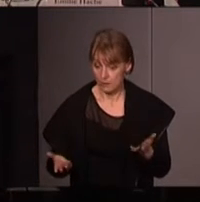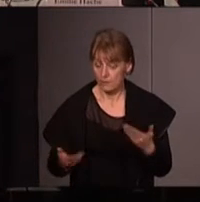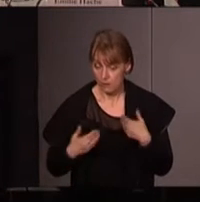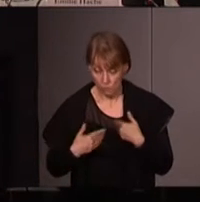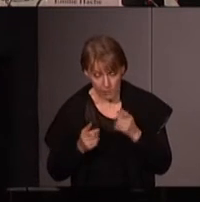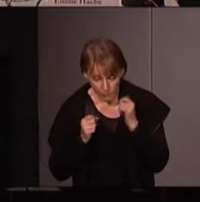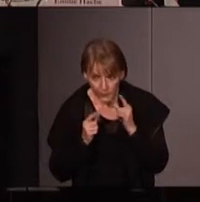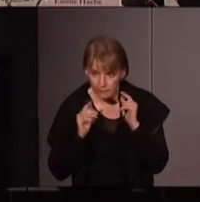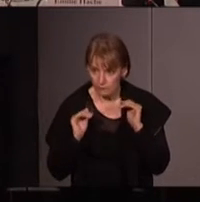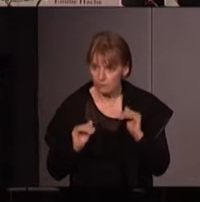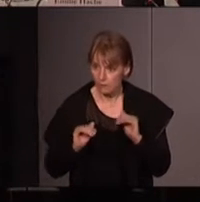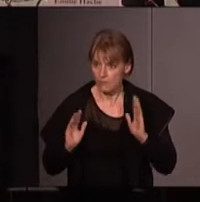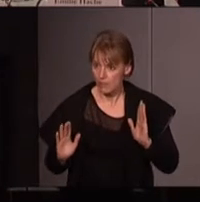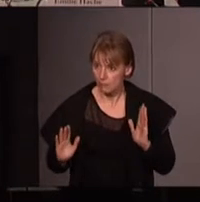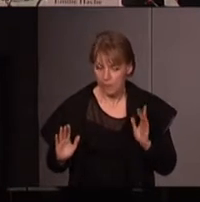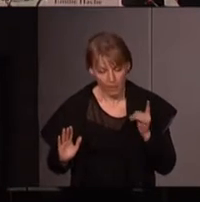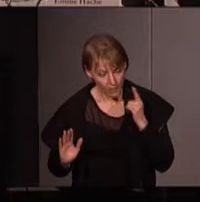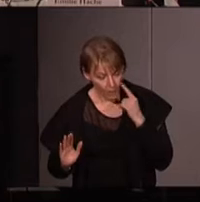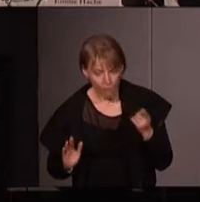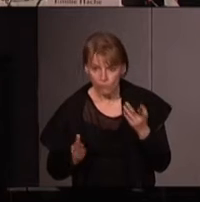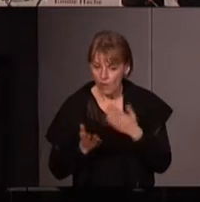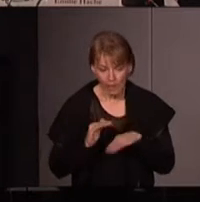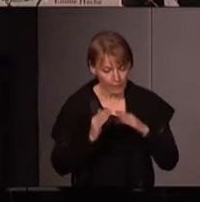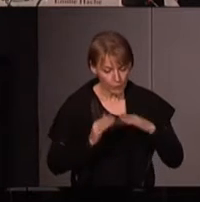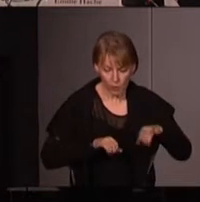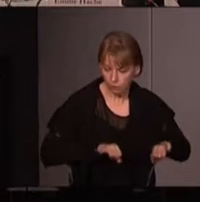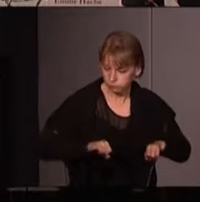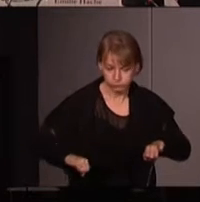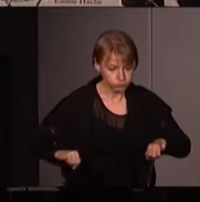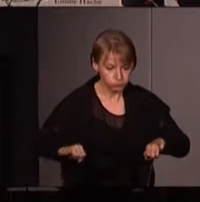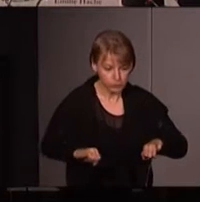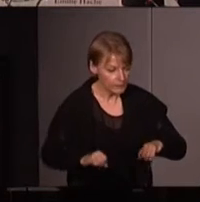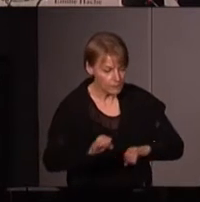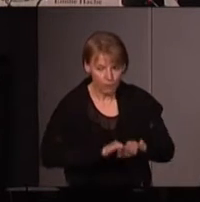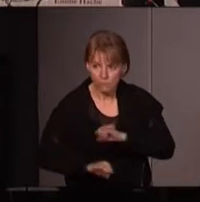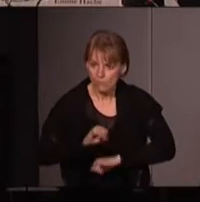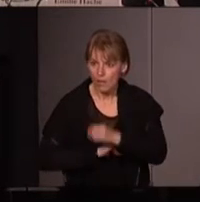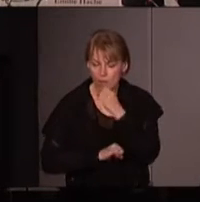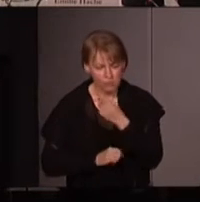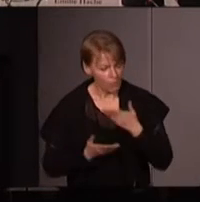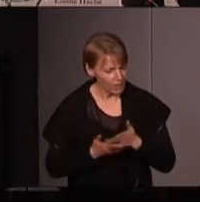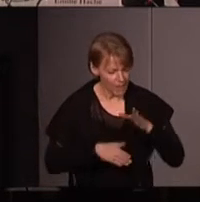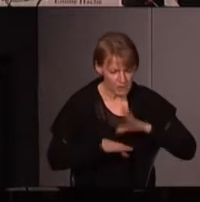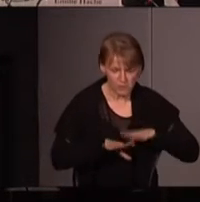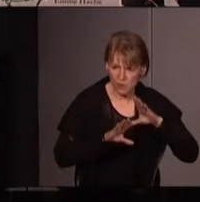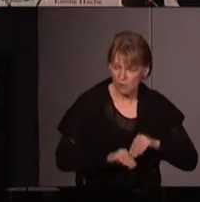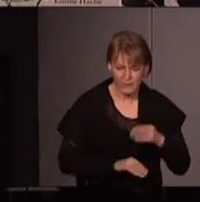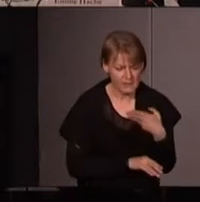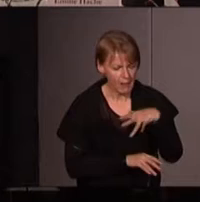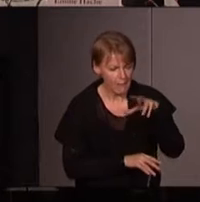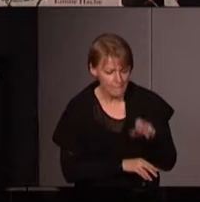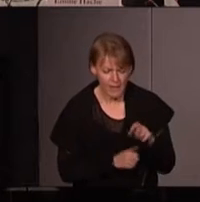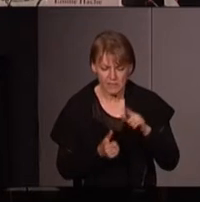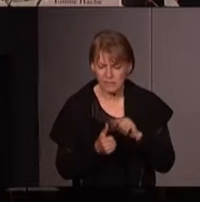étonnée quand j'ai vu ces camps fonctionner ce côtoie là des anarchistes des marxistes